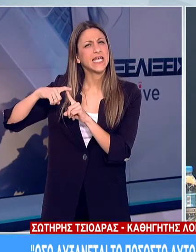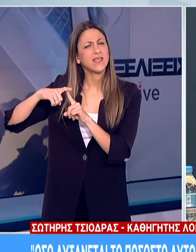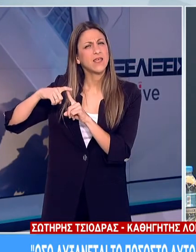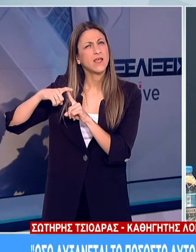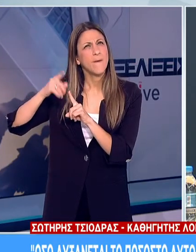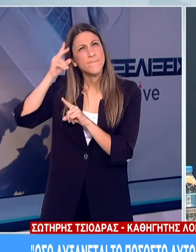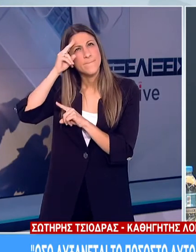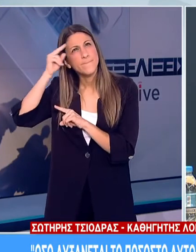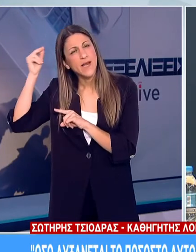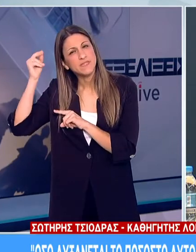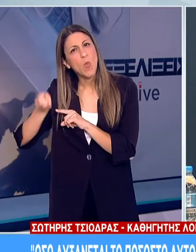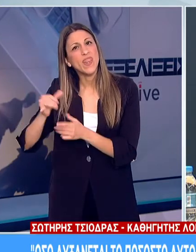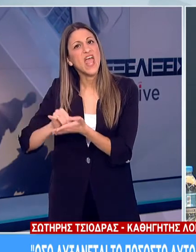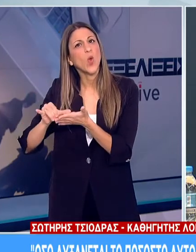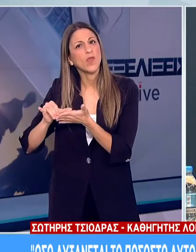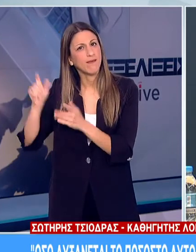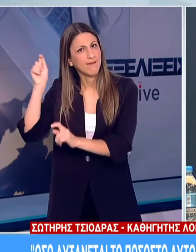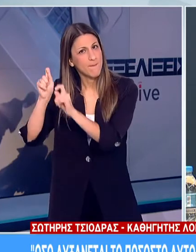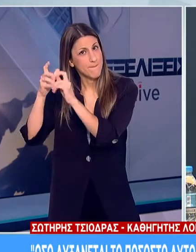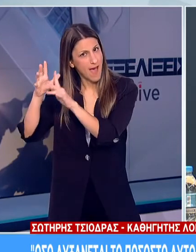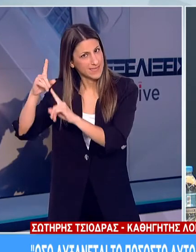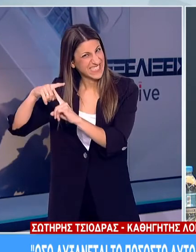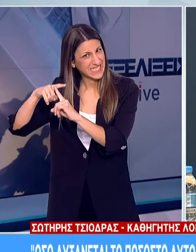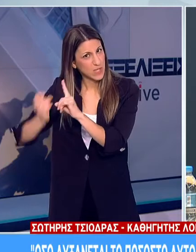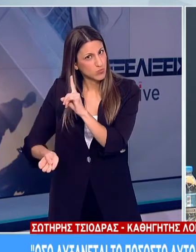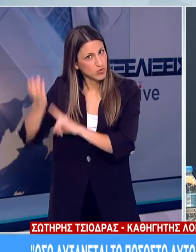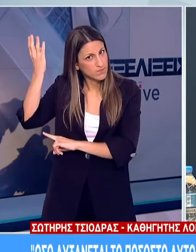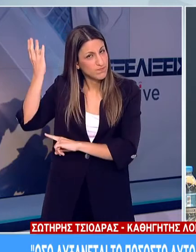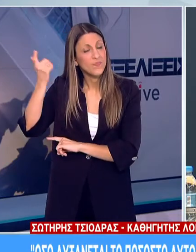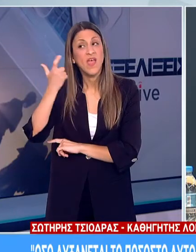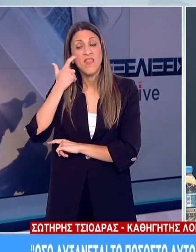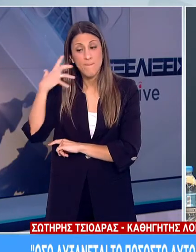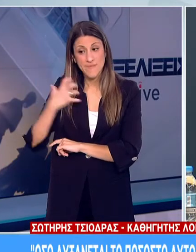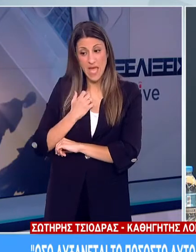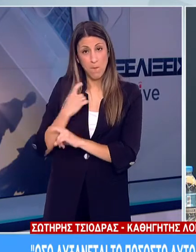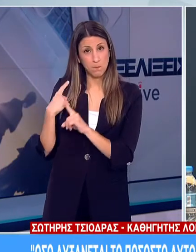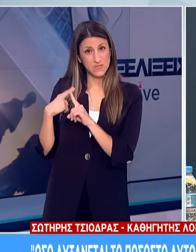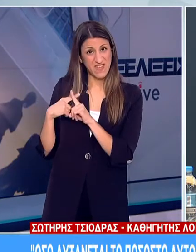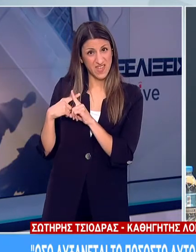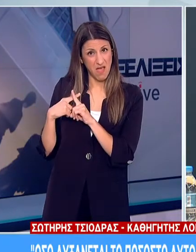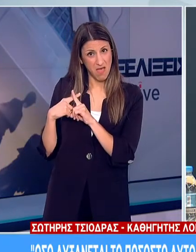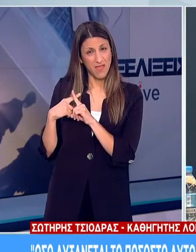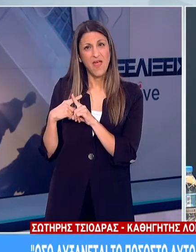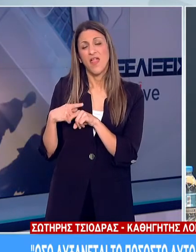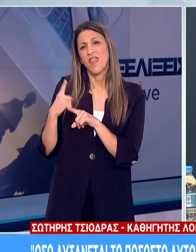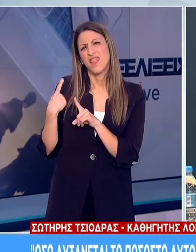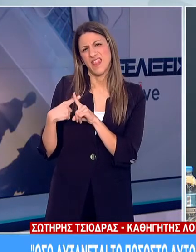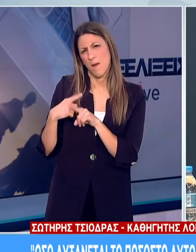νοσοκοπανεπιστήμιο της Νέας Υόρκης, η πιθανότητα να έχουμε ψεύτικα θετικά είναι μικρότερη του 1%.